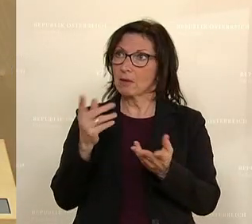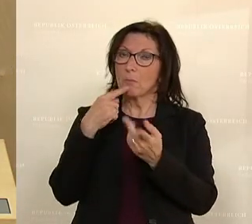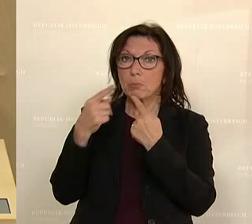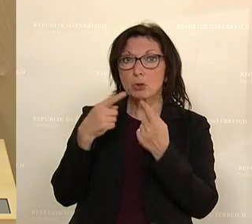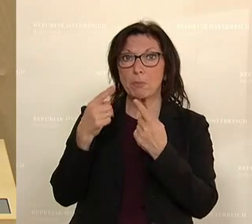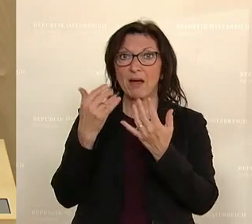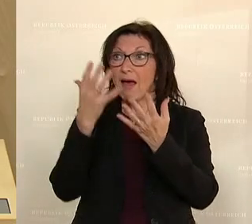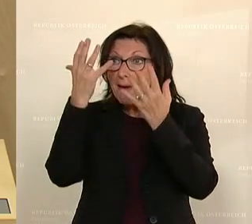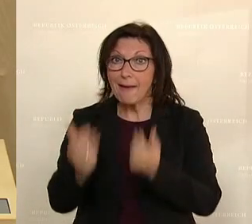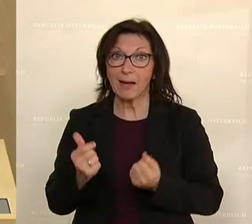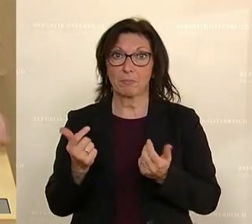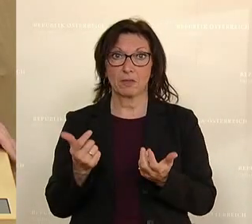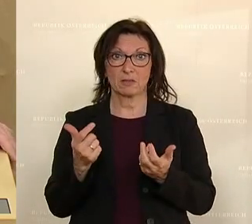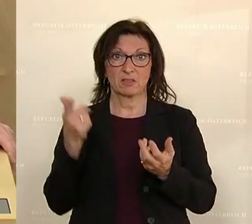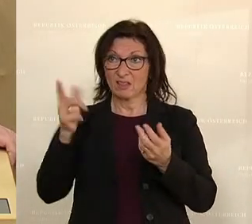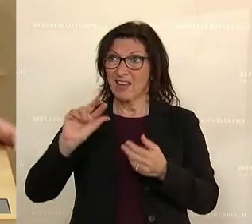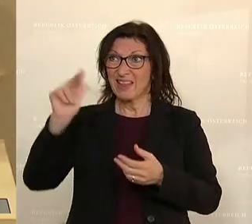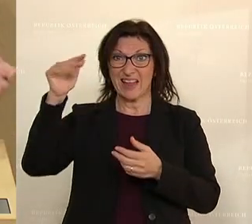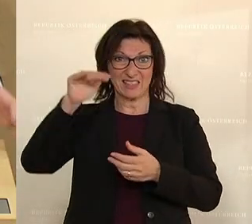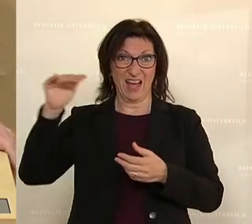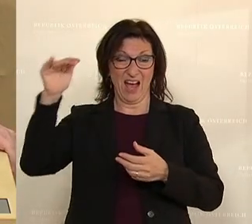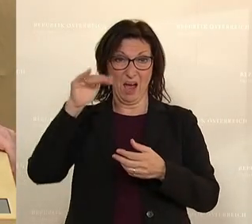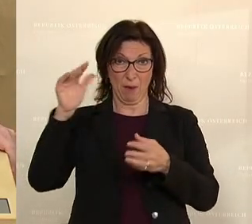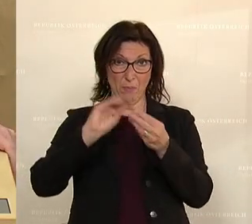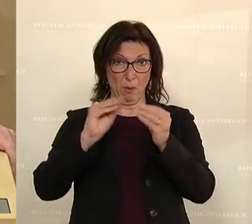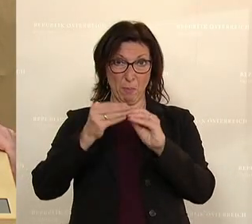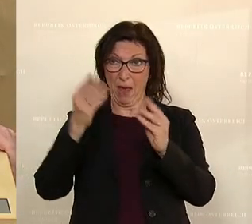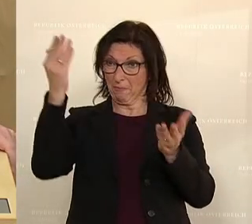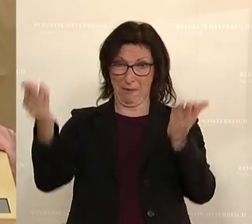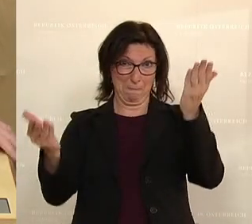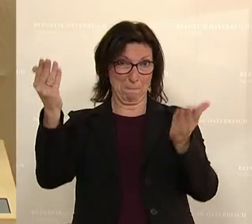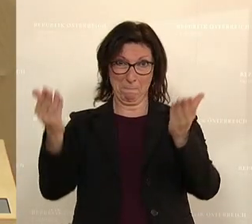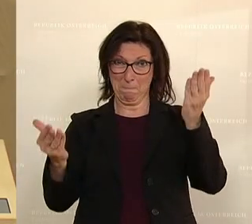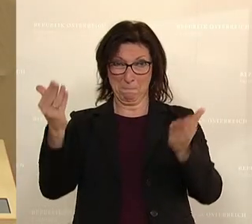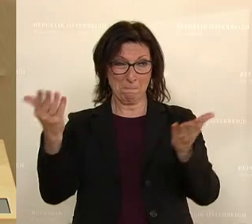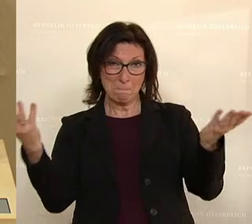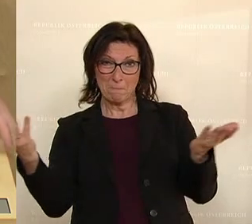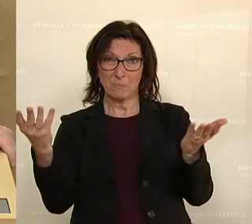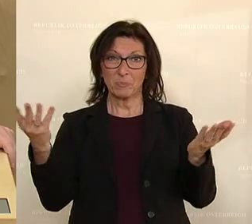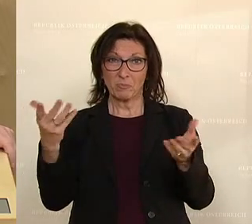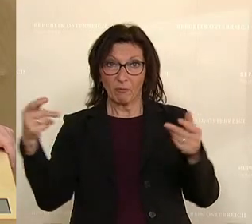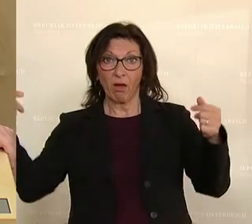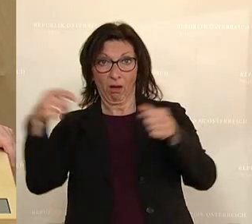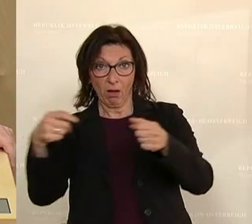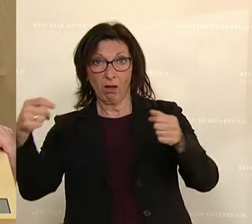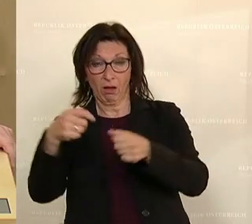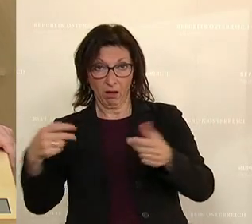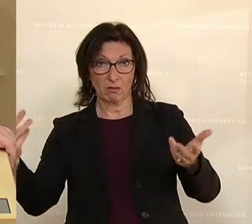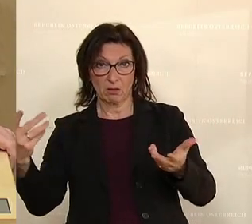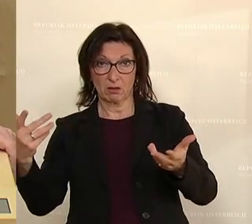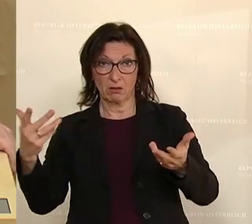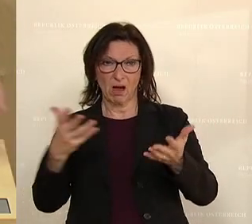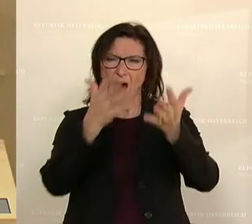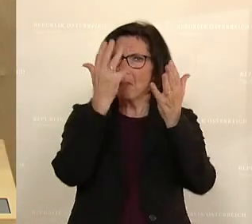terz-jähriger Bereich ein Riesenproblem genau mit dieser Relation hat, die nicht stimmt, die nicht optimal ist. Wir haben riesige Inputs und wenn wir uns die